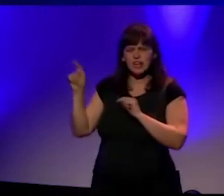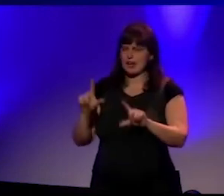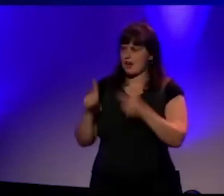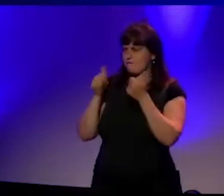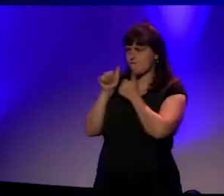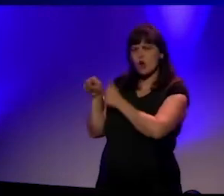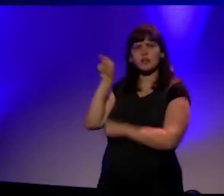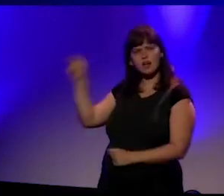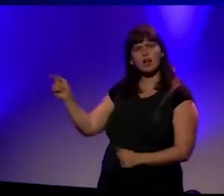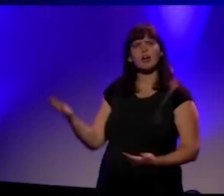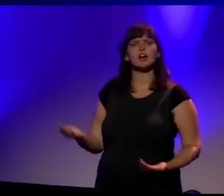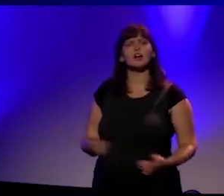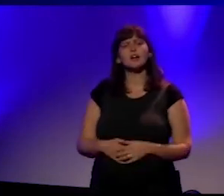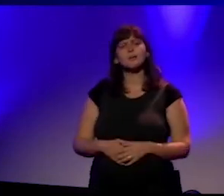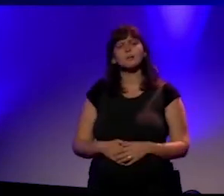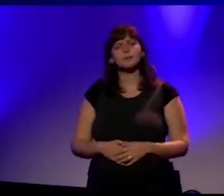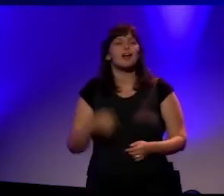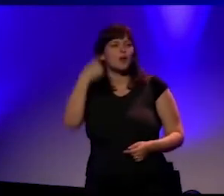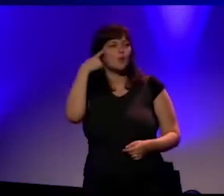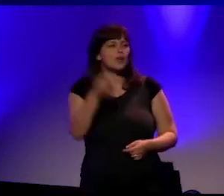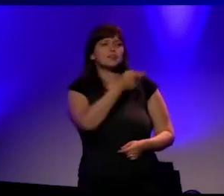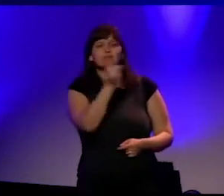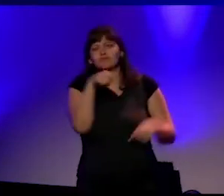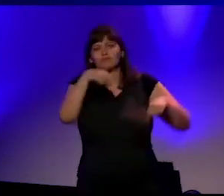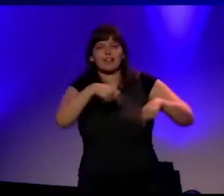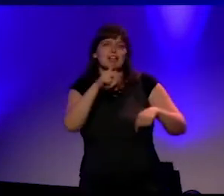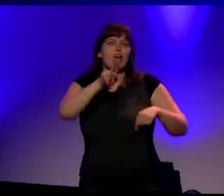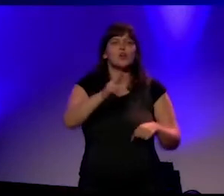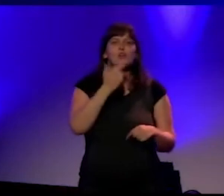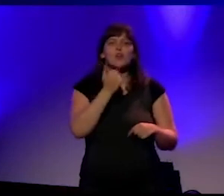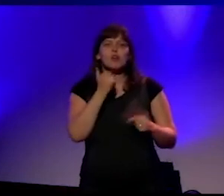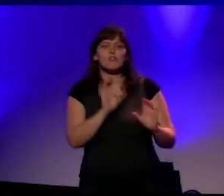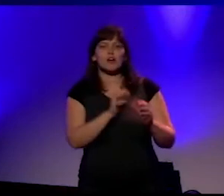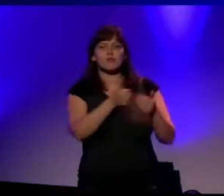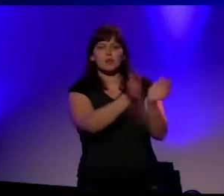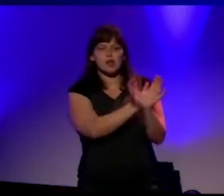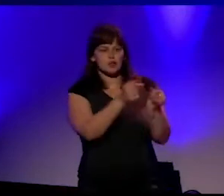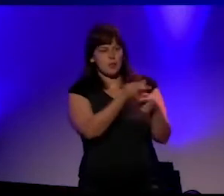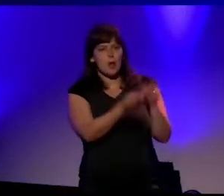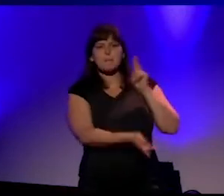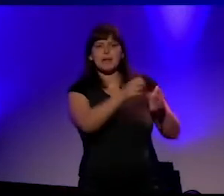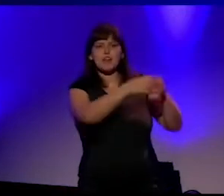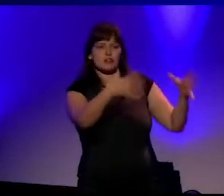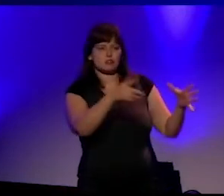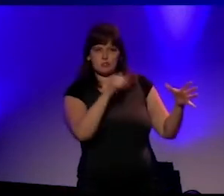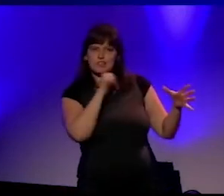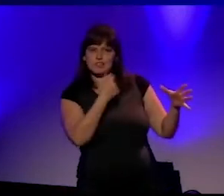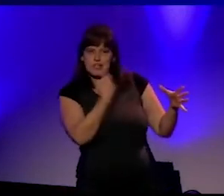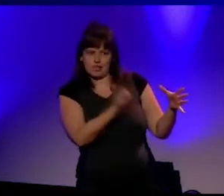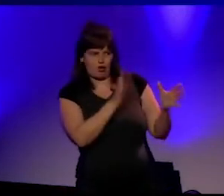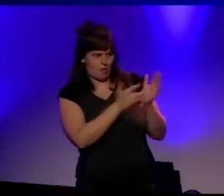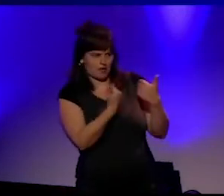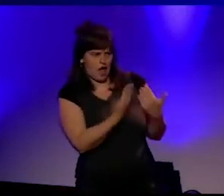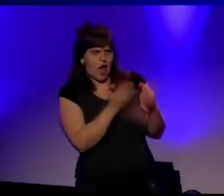Leef ernaar. En ik weet dat ik ten aanzien van de overgrote meerderheid van de KU Leuvengemeenschap dat niet moet zeggen en moet vragen, want zij leven ernaar.